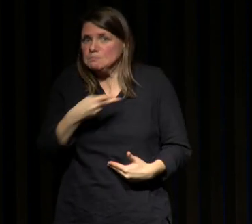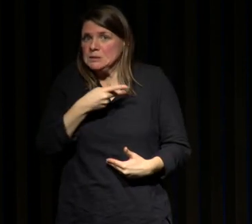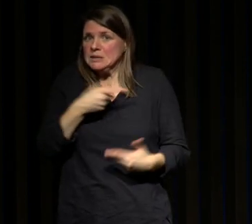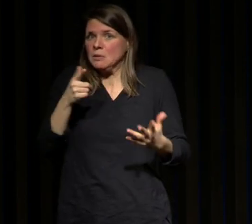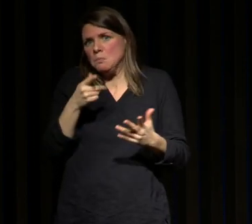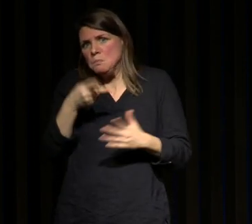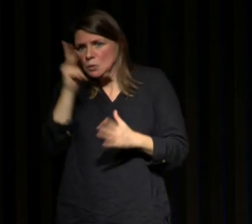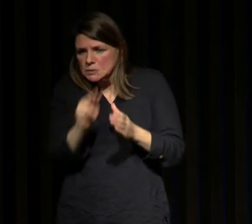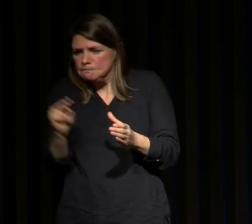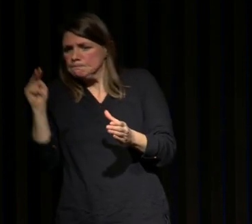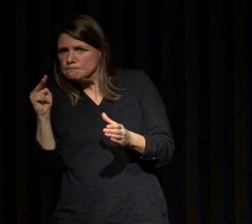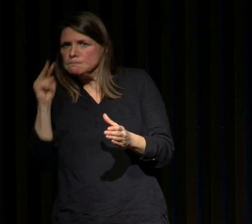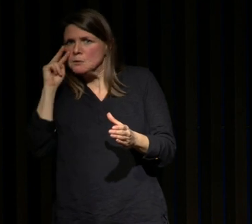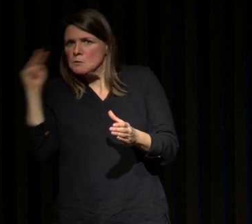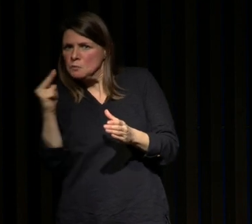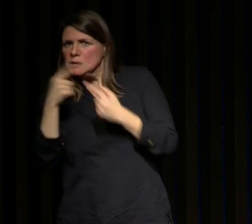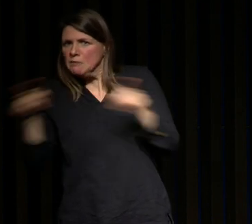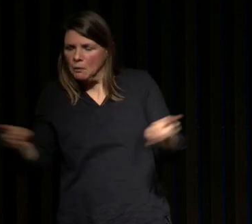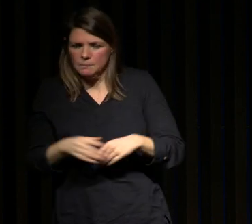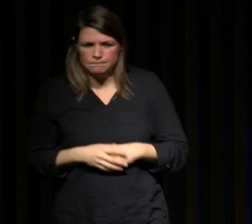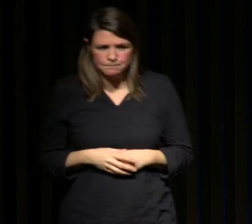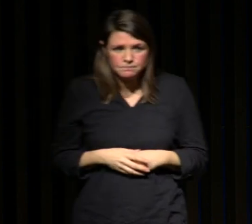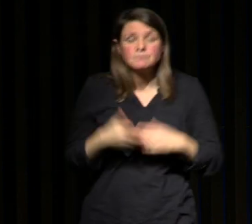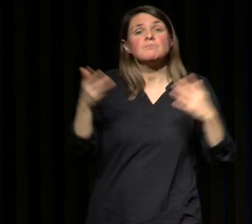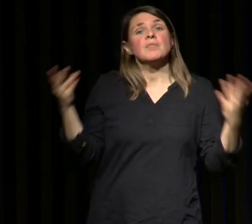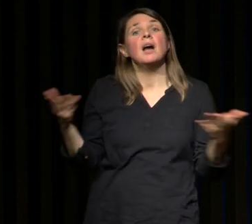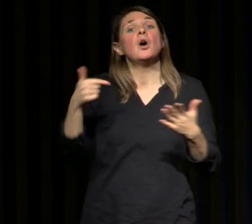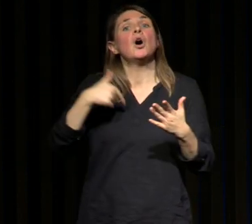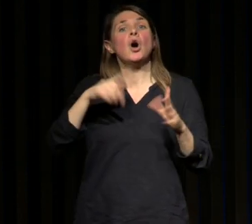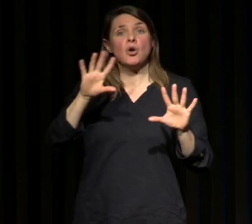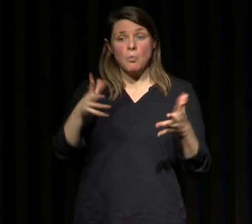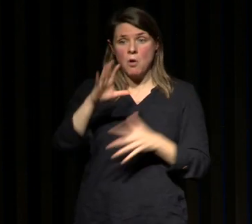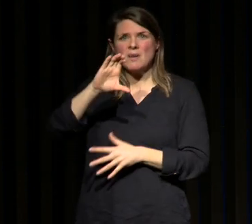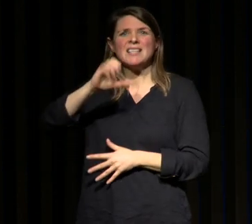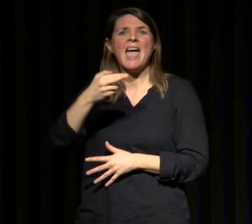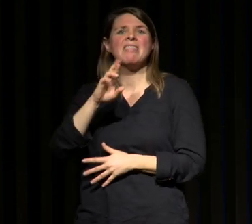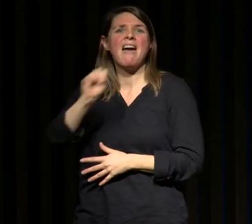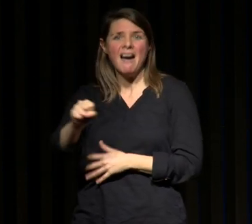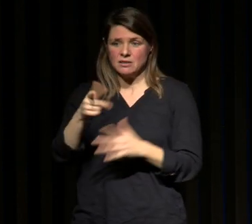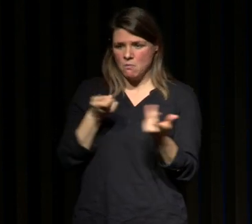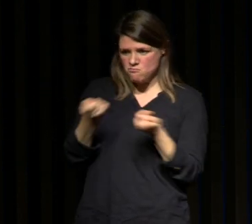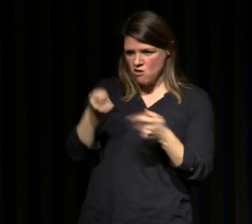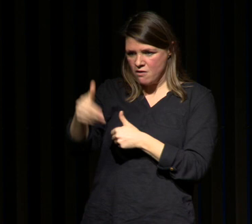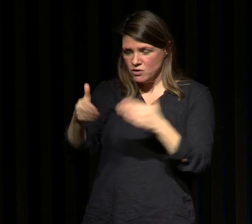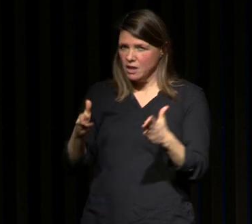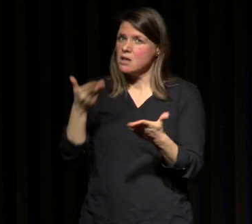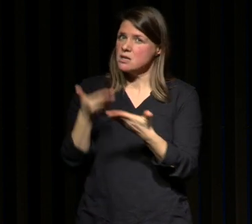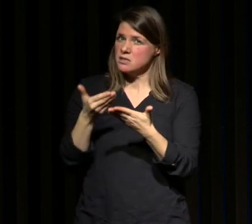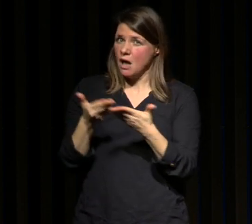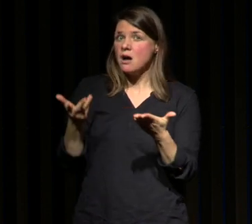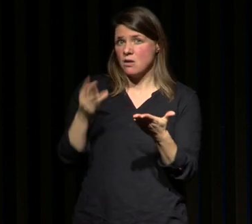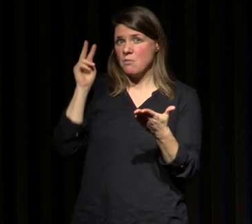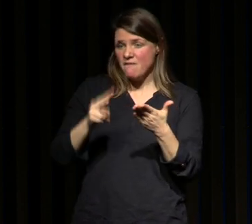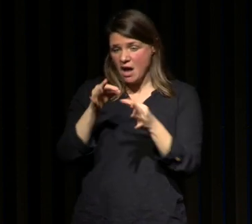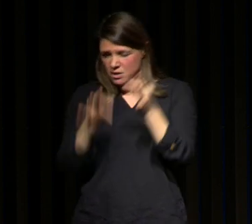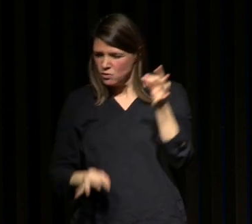avec une approche un peu différente et donc comme je dirige une UTC à NRS et qu'on est très très attaché justement à la validité de nos